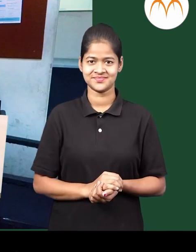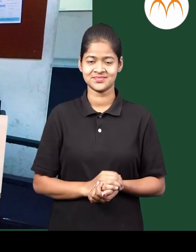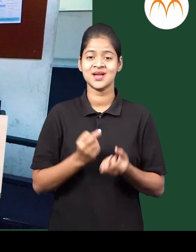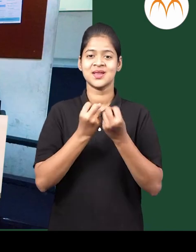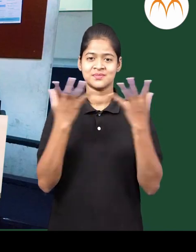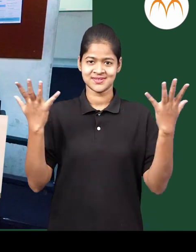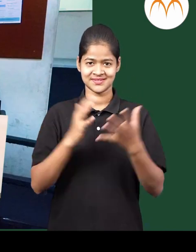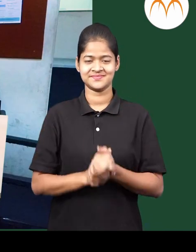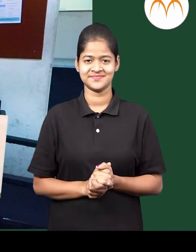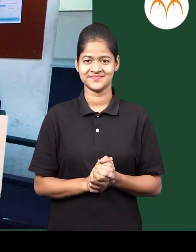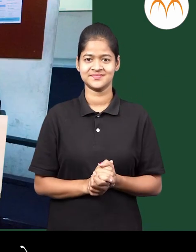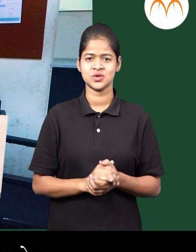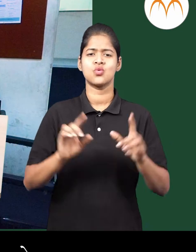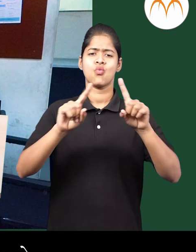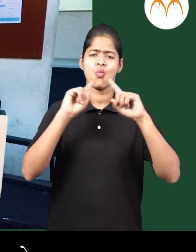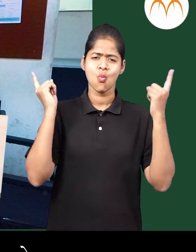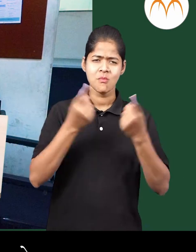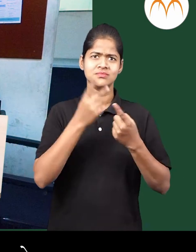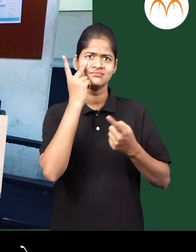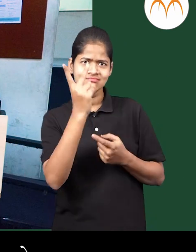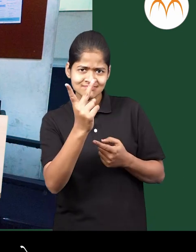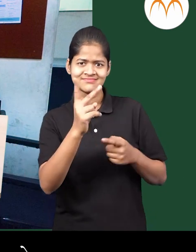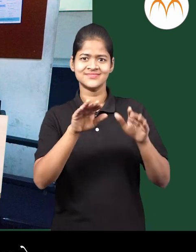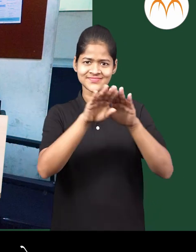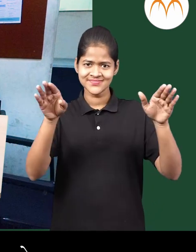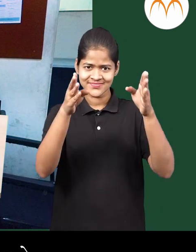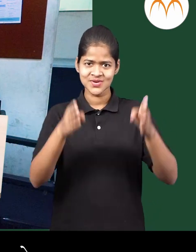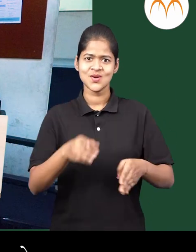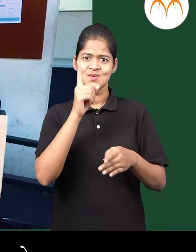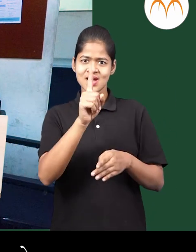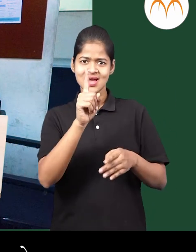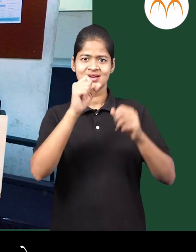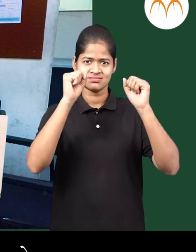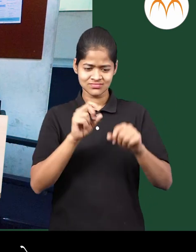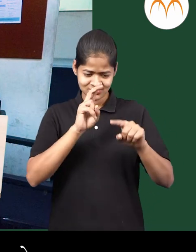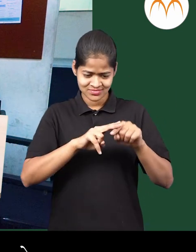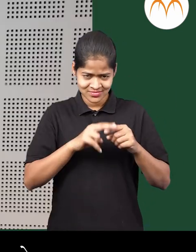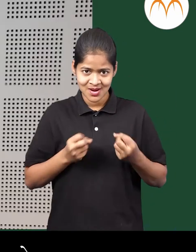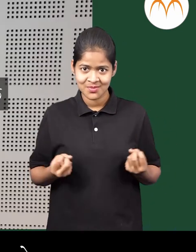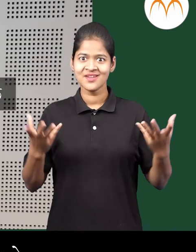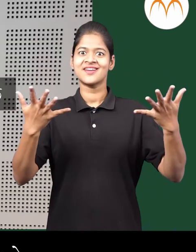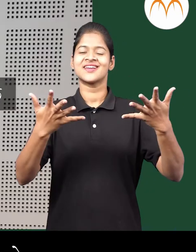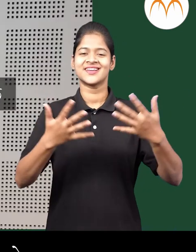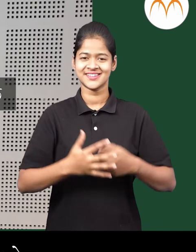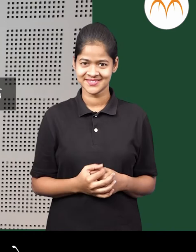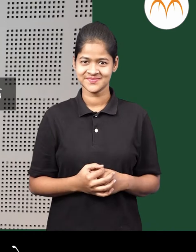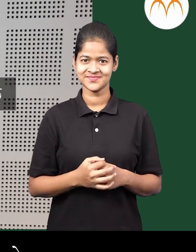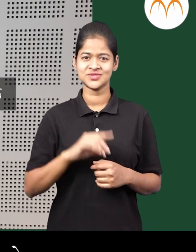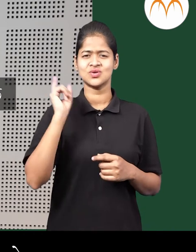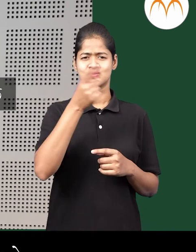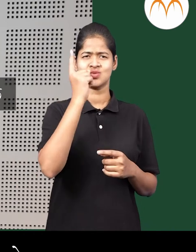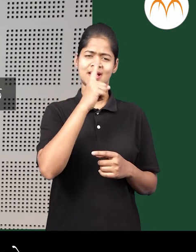टेबल एक, खुर्चा मातर अनेक पंखा एक